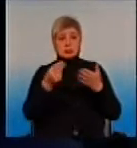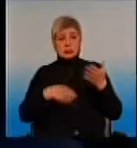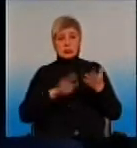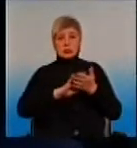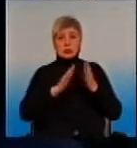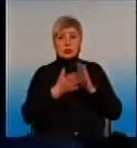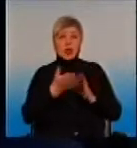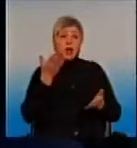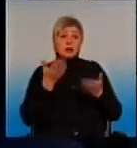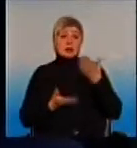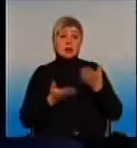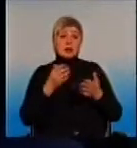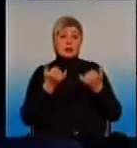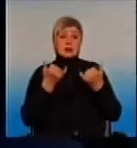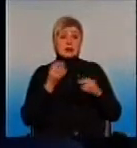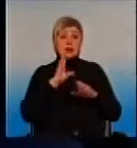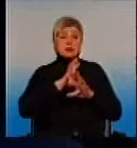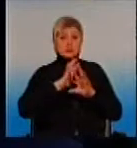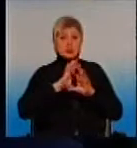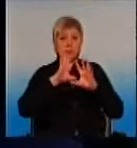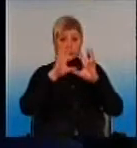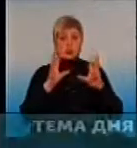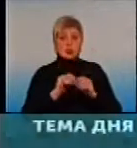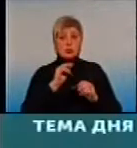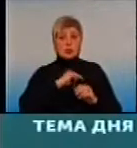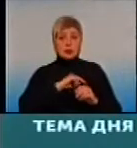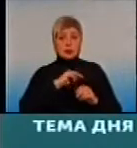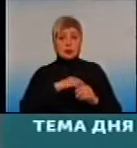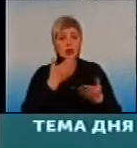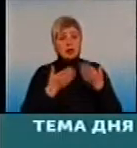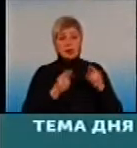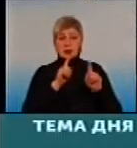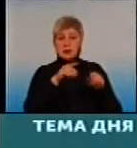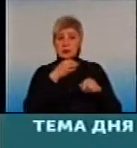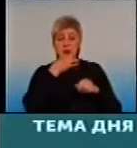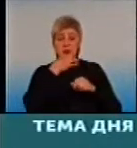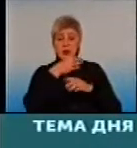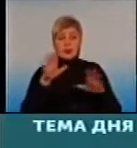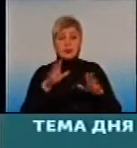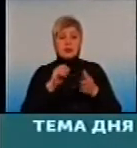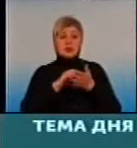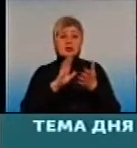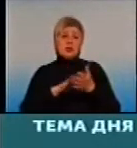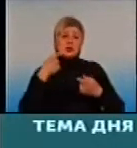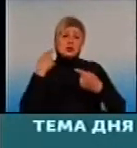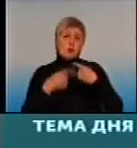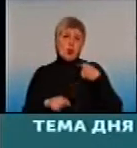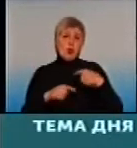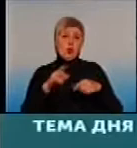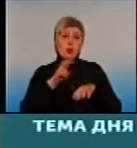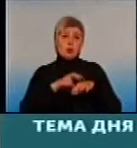Якщо у нього зараз все працює, в це же час, заключите декларацію. Якщо вам не подобається, запишитесь другому доктору на прийом.